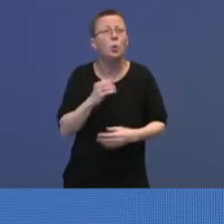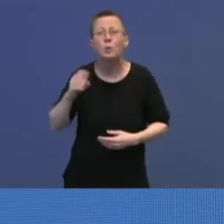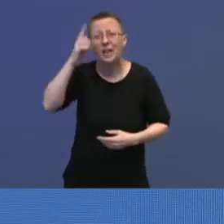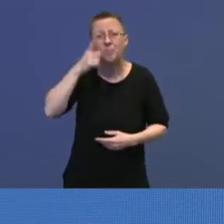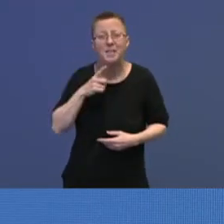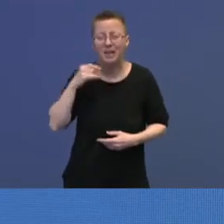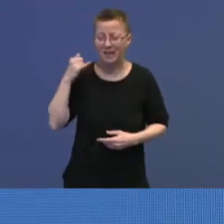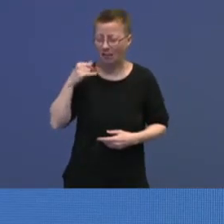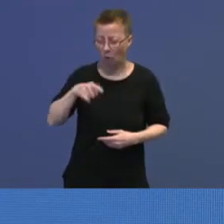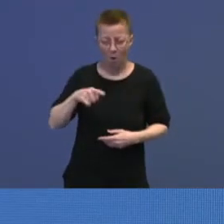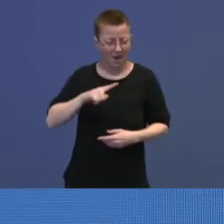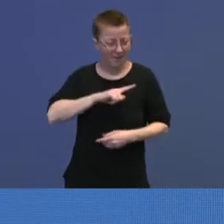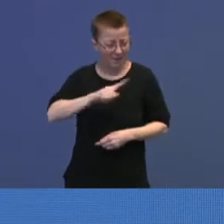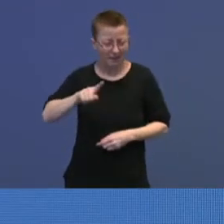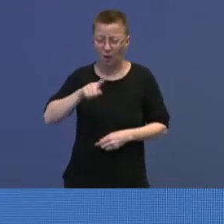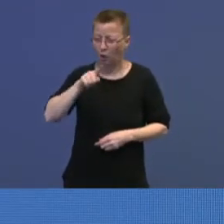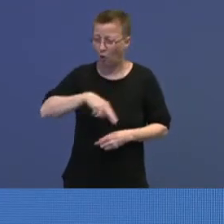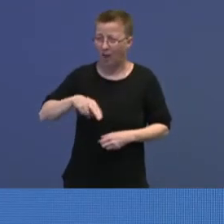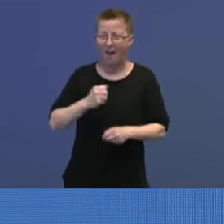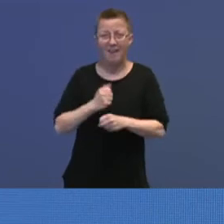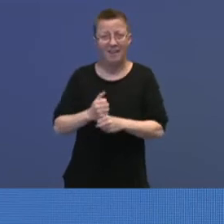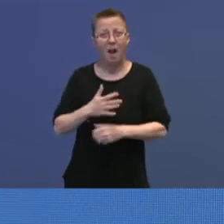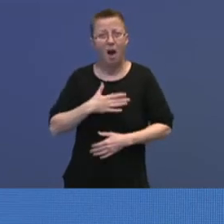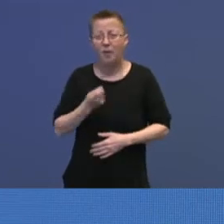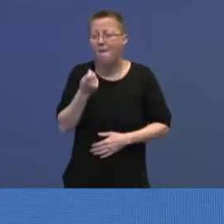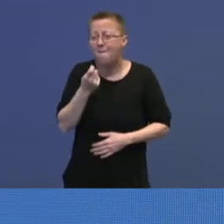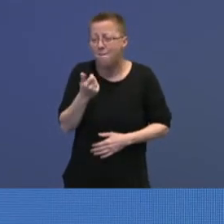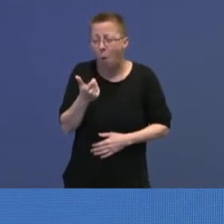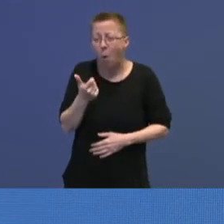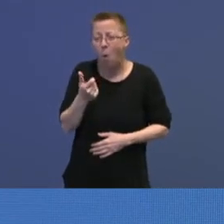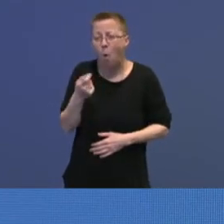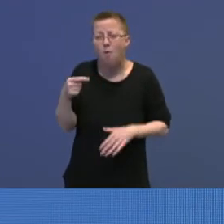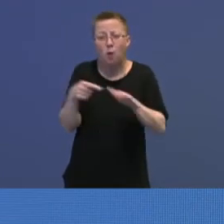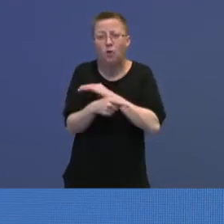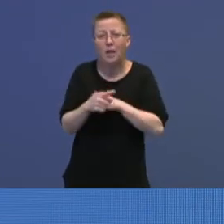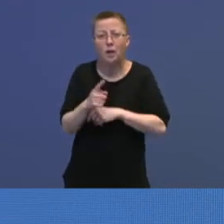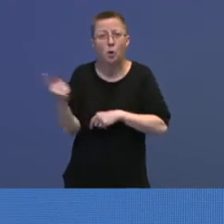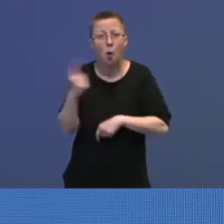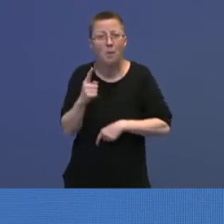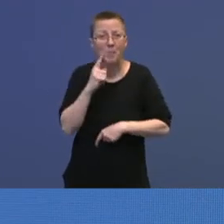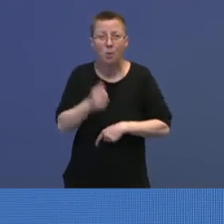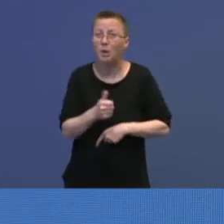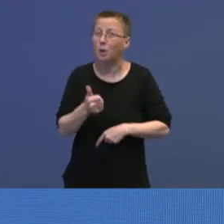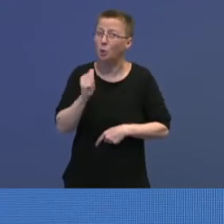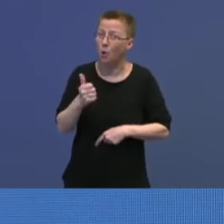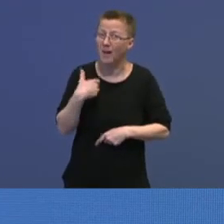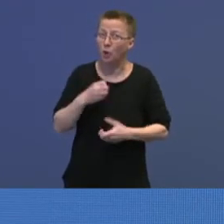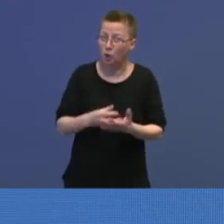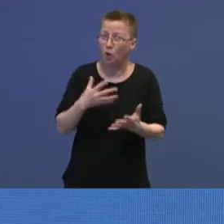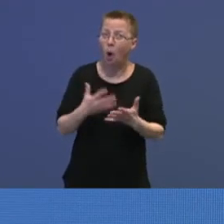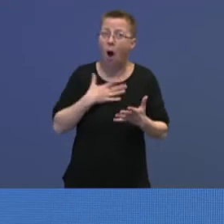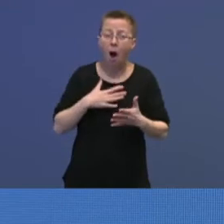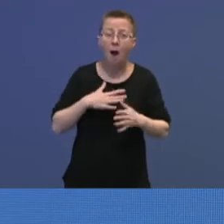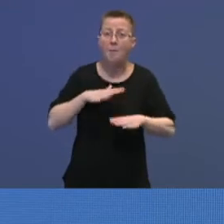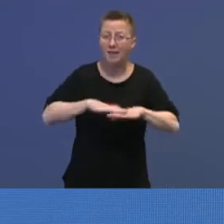i en tid hvor Norge har hatt få tusen ankomster i løpet av et år, det ville ha vært veldig dyrt. Og derfor var det viktig å handle